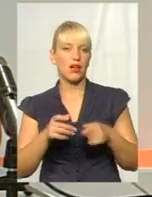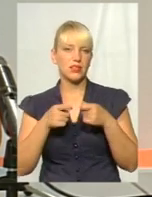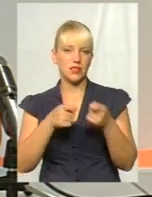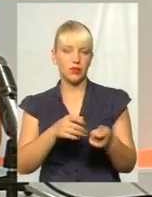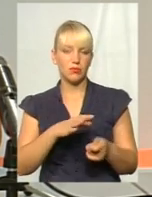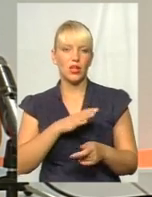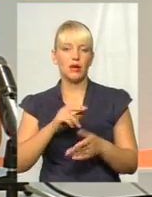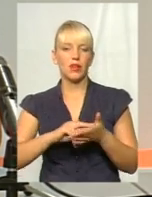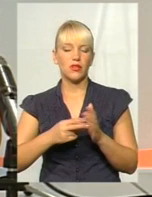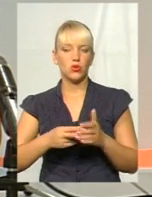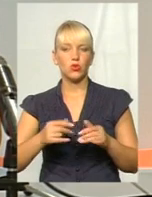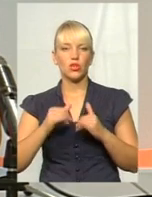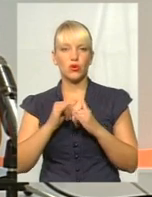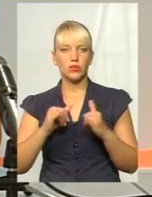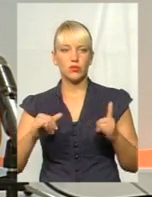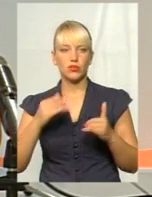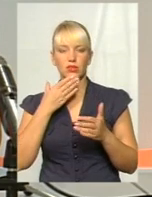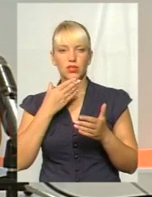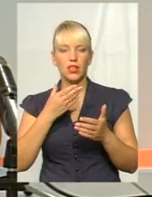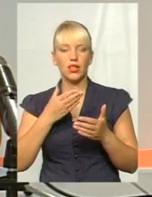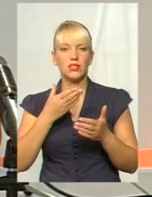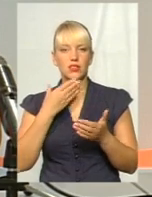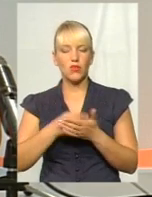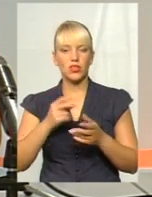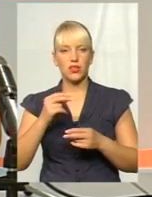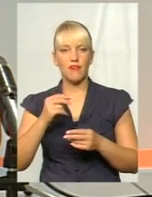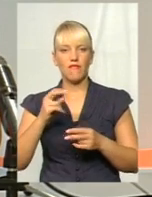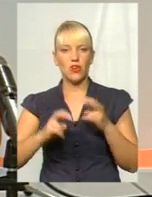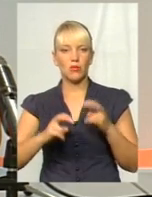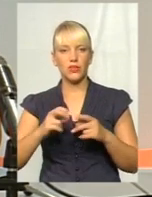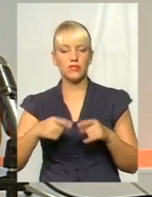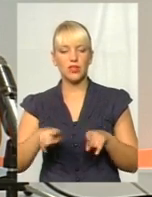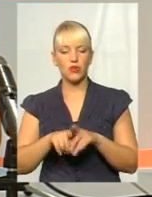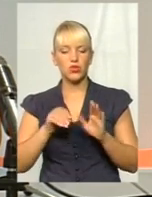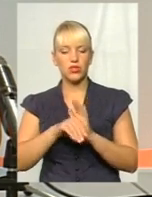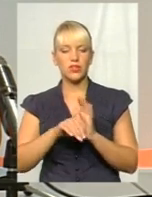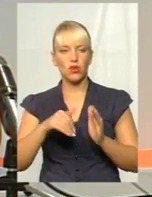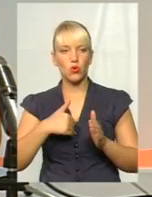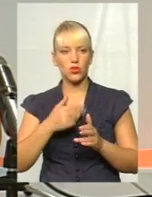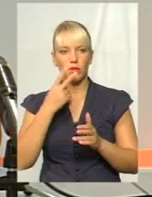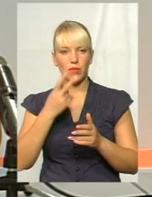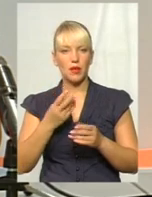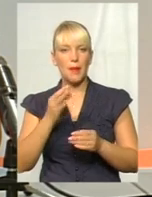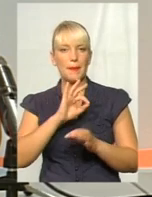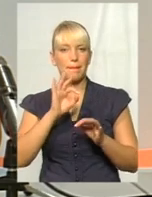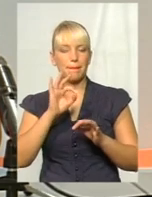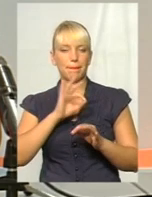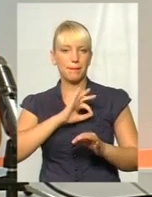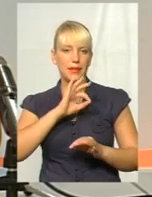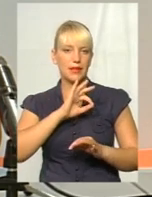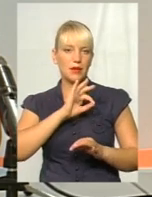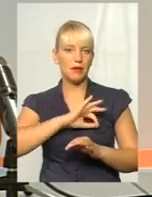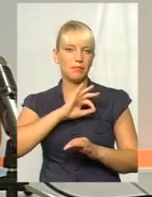планують розміщувати своє виробництво. Крім того, сьогодні інвестор хоче бачити пільги. Пільги для того, щоб створювати,